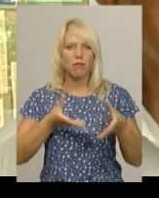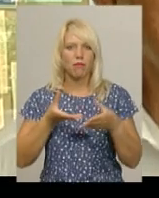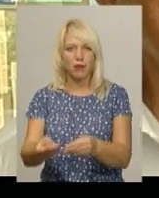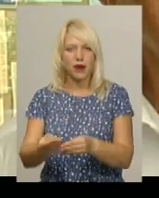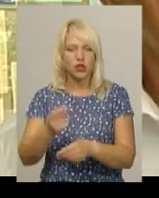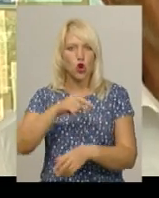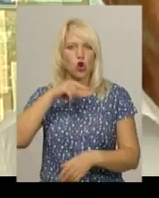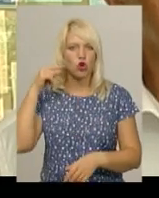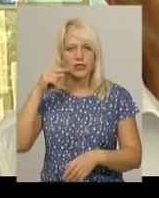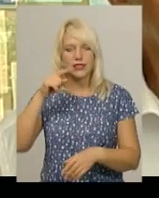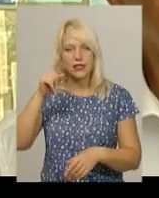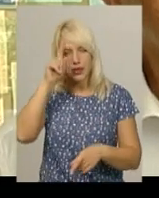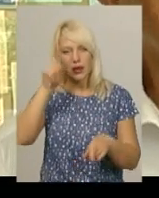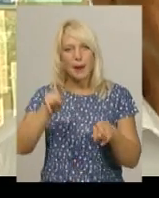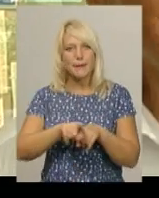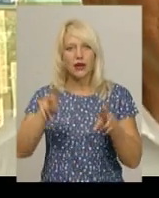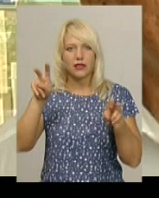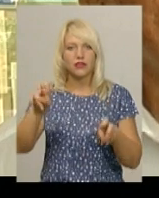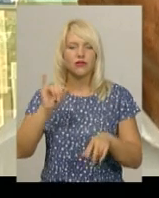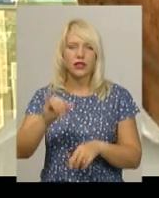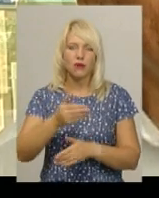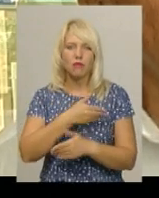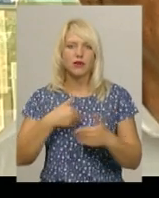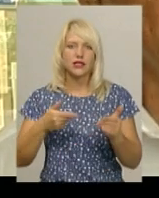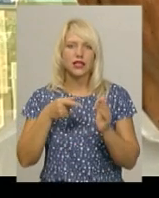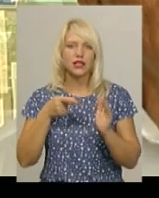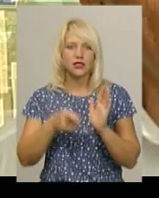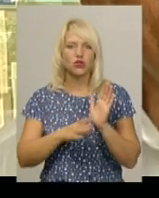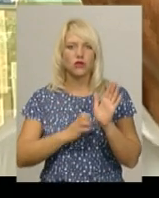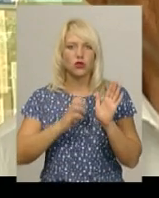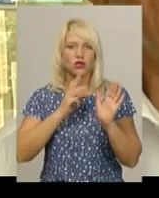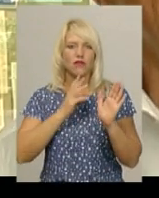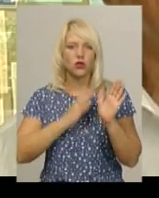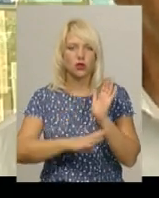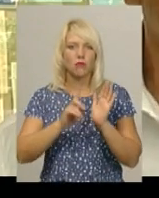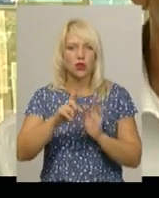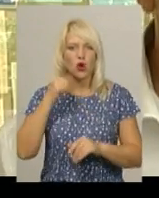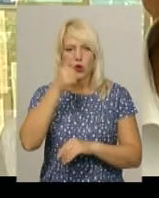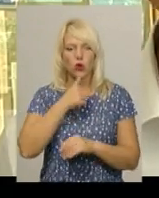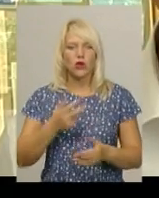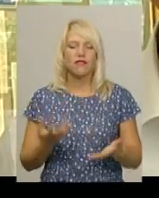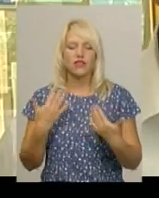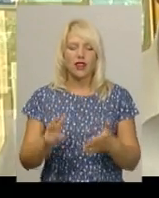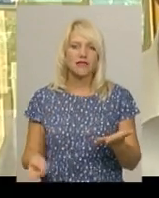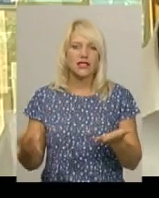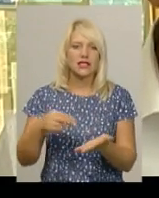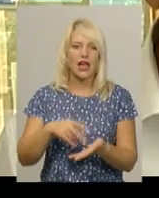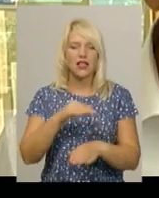братів, і ми з 1991 року вже стали на ноги,